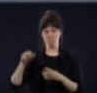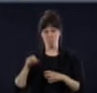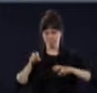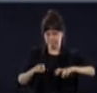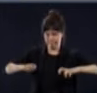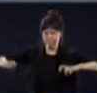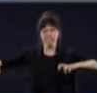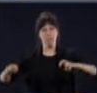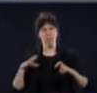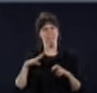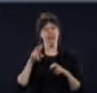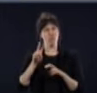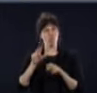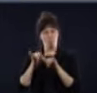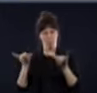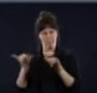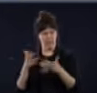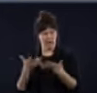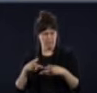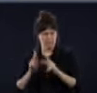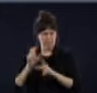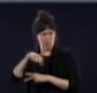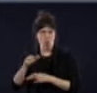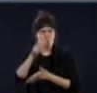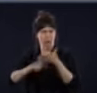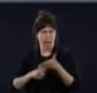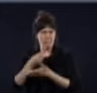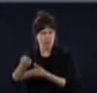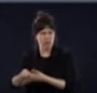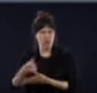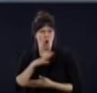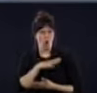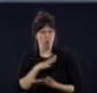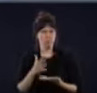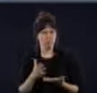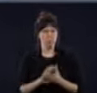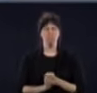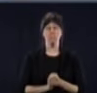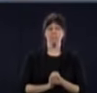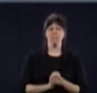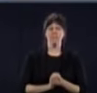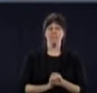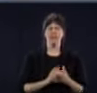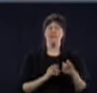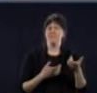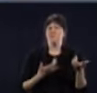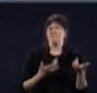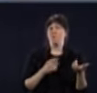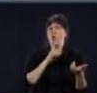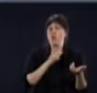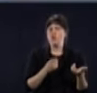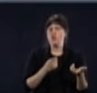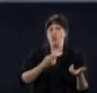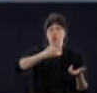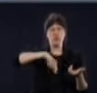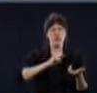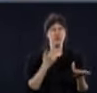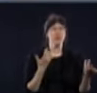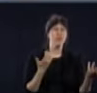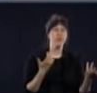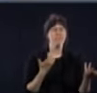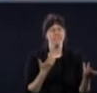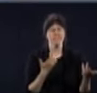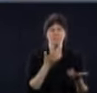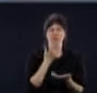effectivement, quand on regarde le décret, ce qu'on dit, c'est éviter autant que possible de vous rassembler. Dans un monde idéal, à part les gens avec qui vous